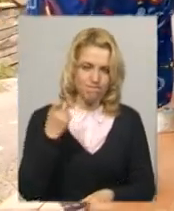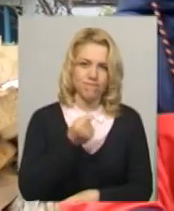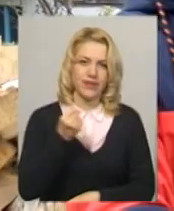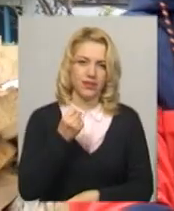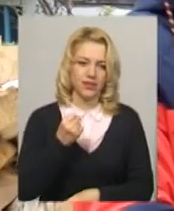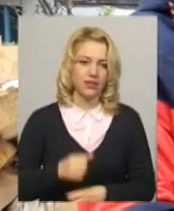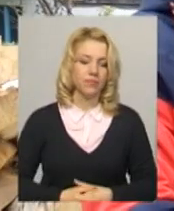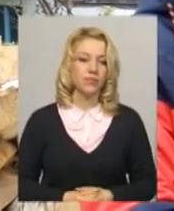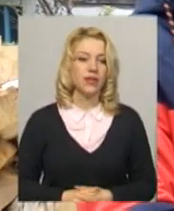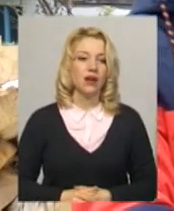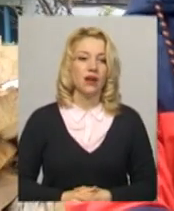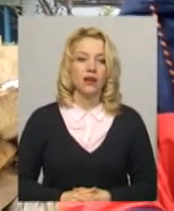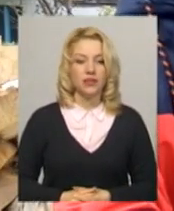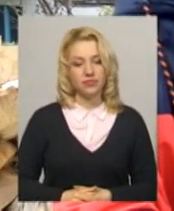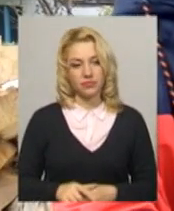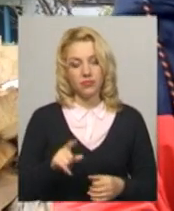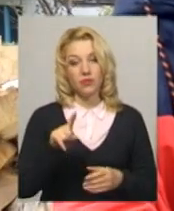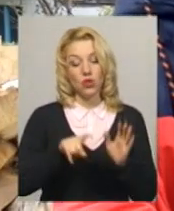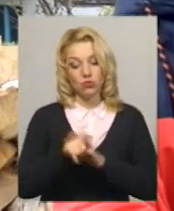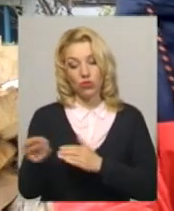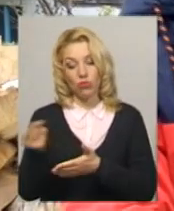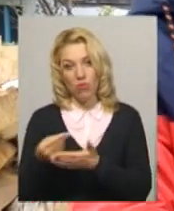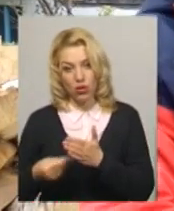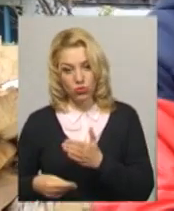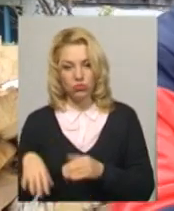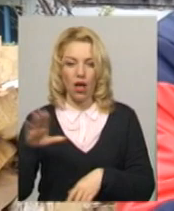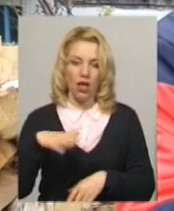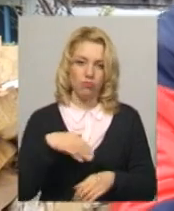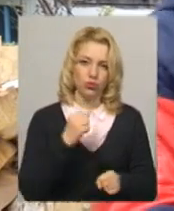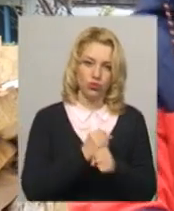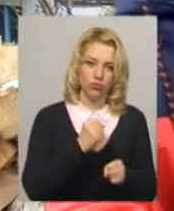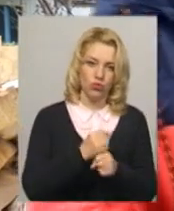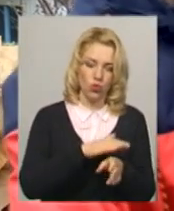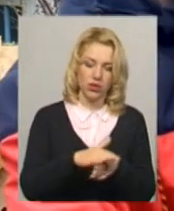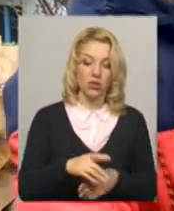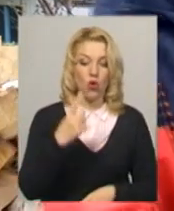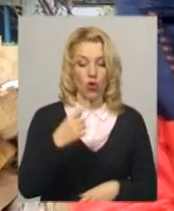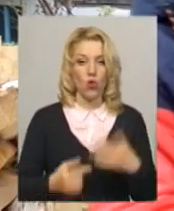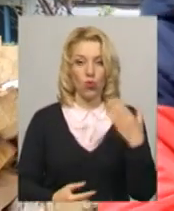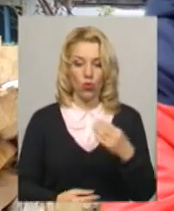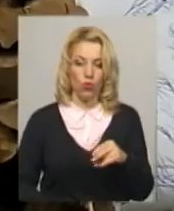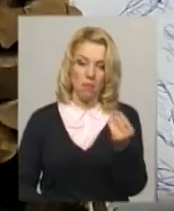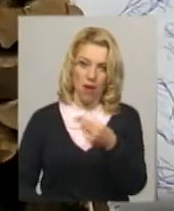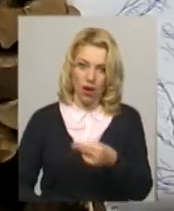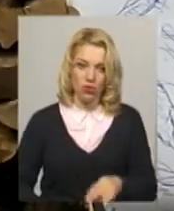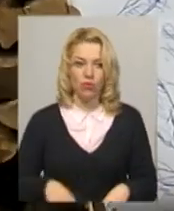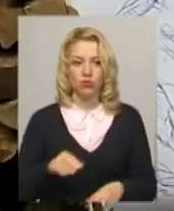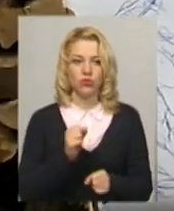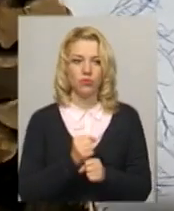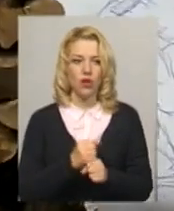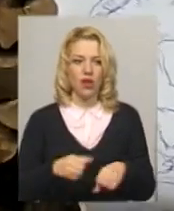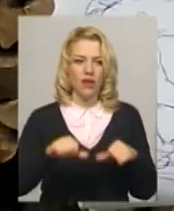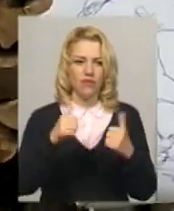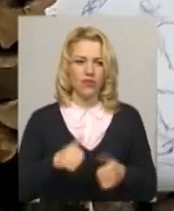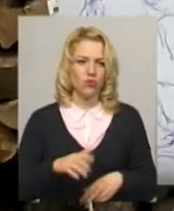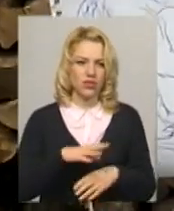Він малює малюнки з початку, а потім вже робить. Одною рукою малює, а потім вже робить. Фігури не всі задля